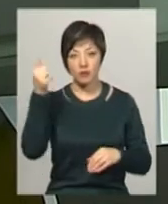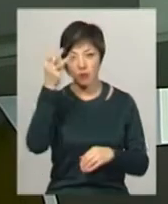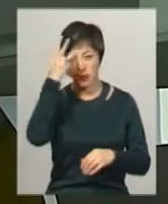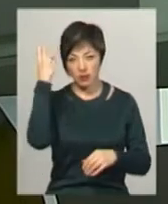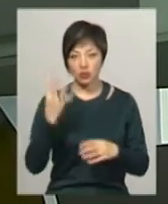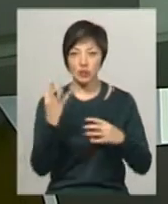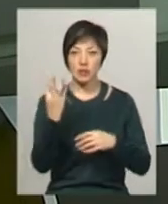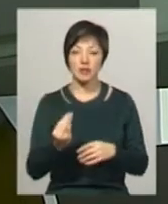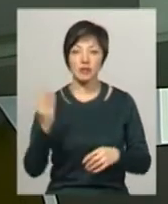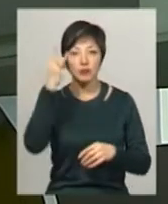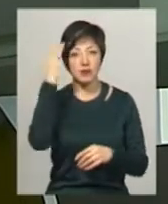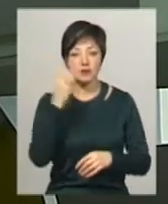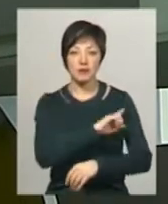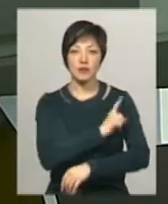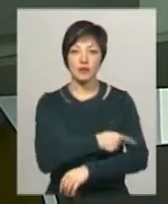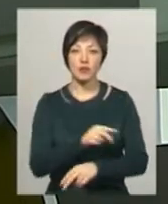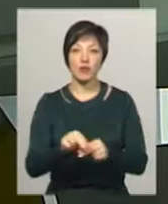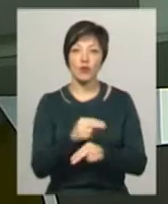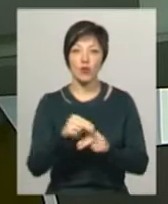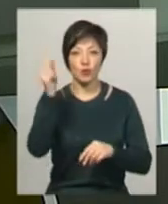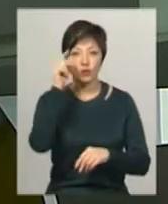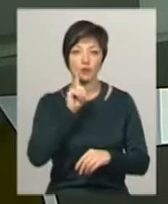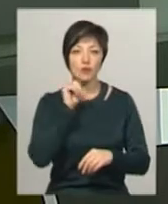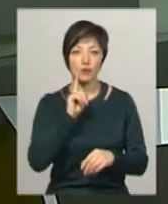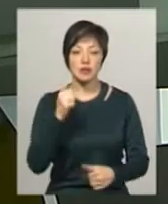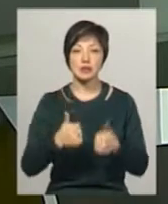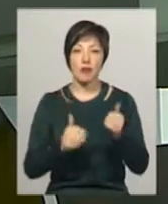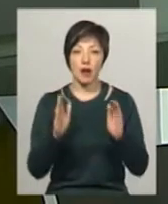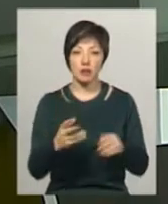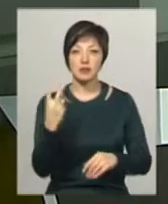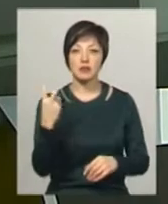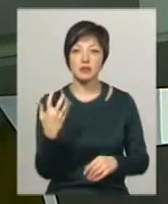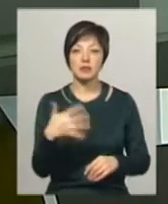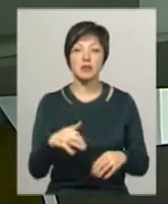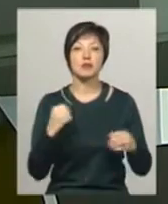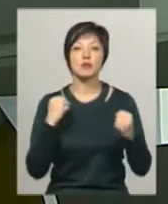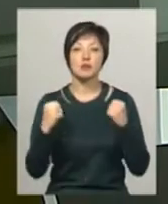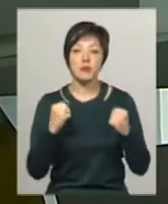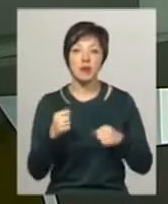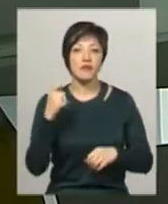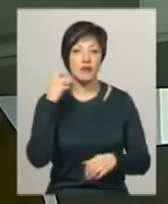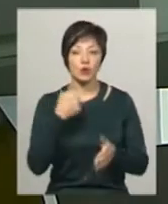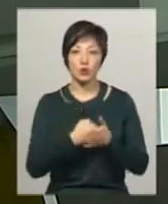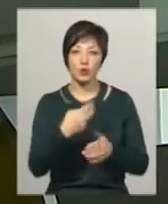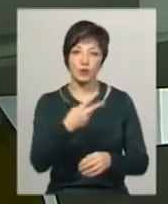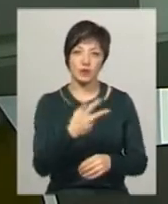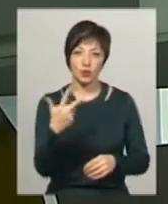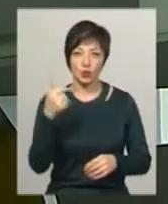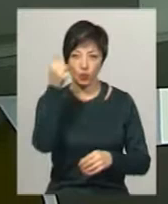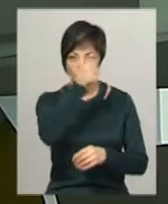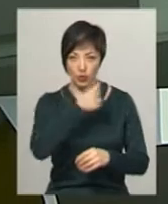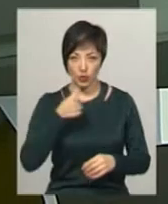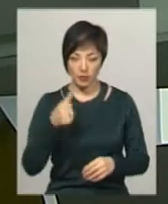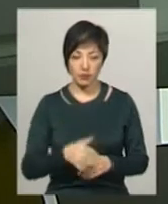чотирьох днів в обласному центрі фізичного виховання учнівської молоді змагатимуться 250 спортсменів віком до 23 років і з